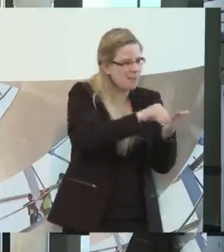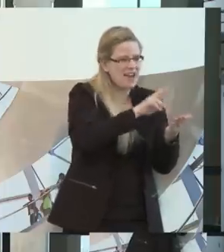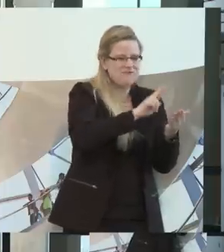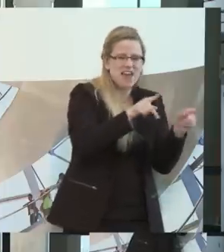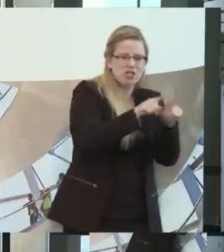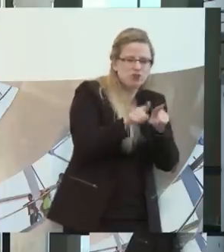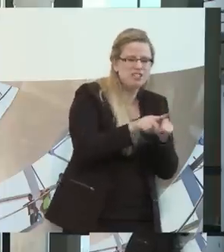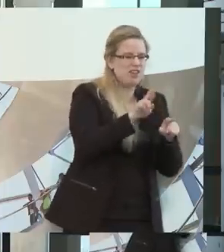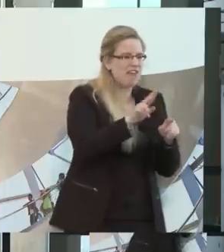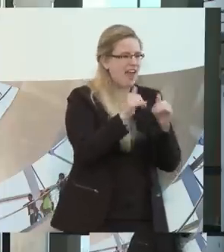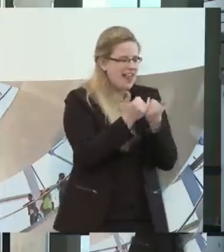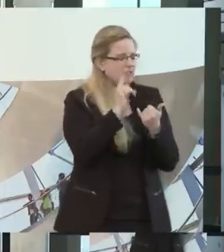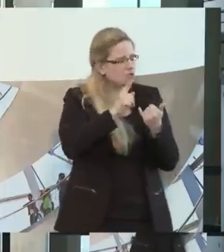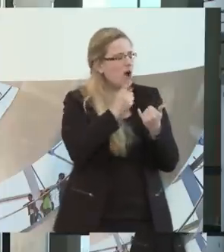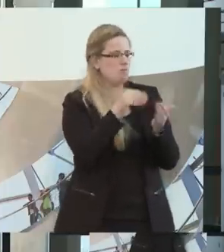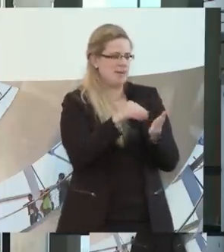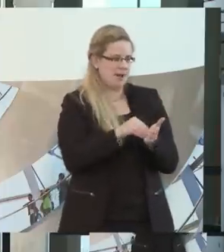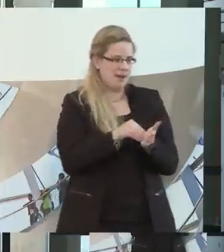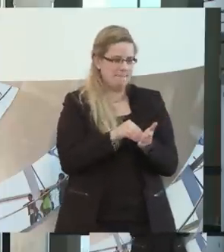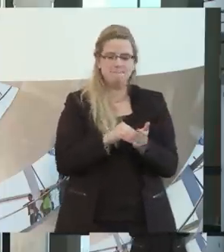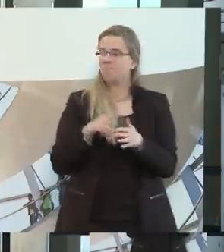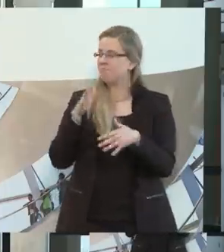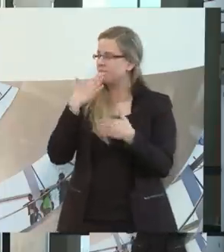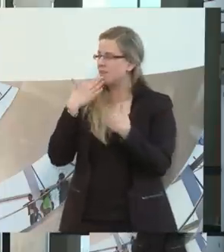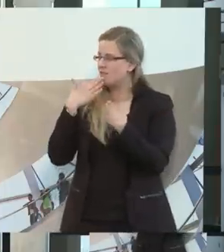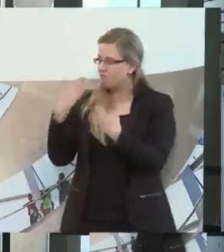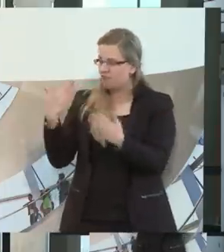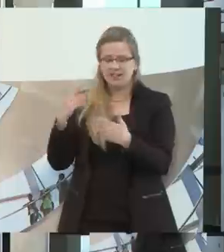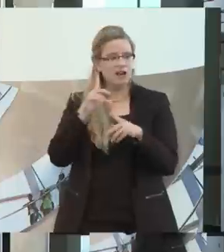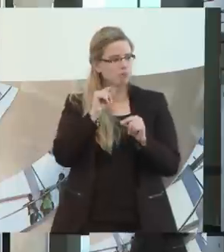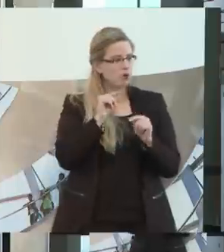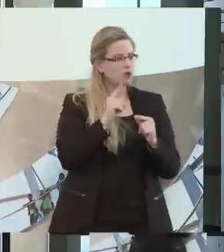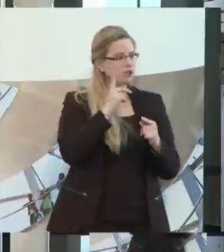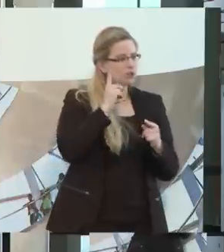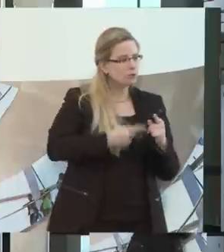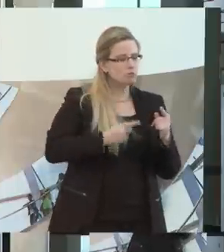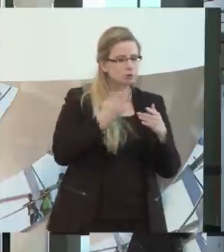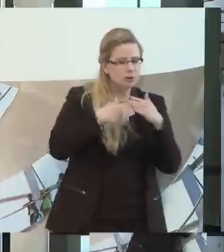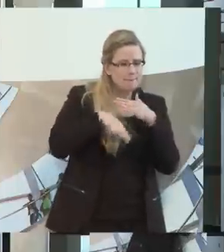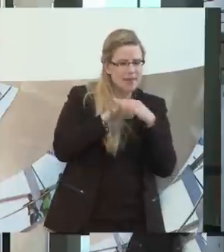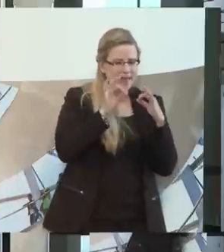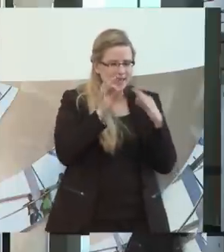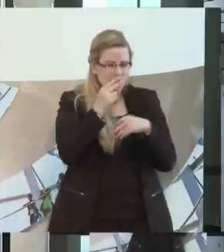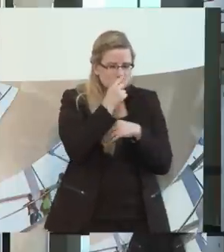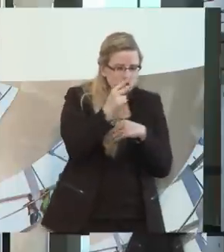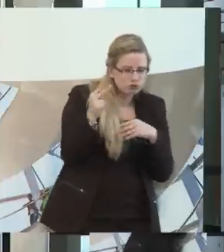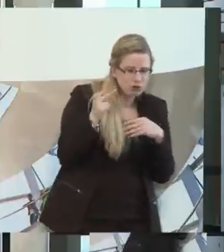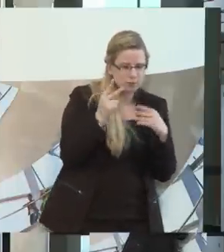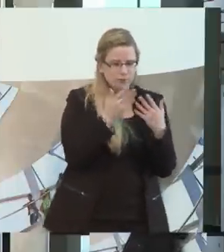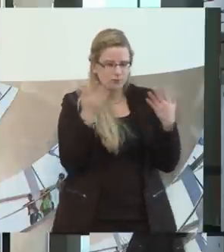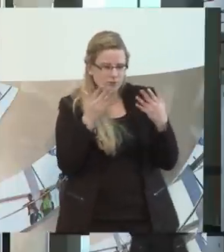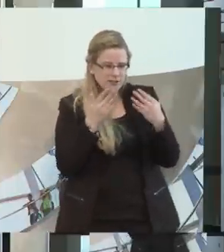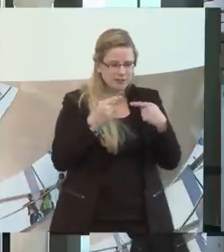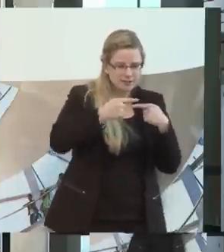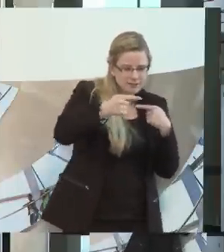Vielen Dank. Also das lässt erkennen, was Sie geschildert haben, dass wir da eine stärkere, sehr viel stärkere Ausdifferenzierung noch erleben werden in den kommenden Jahren und eben